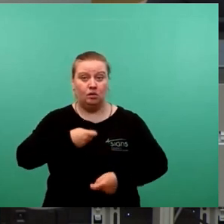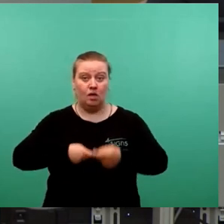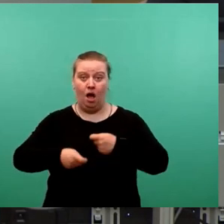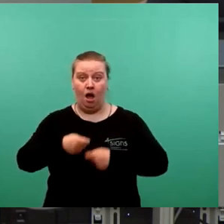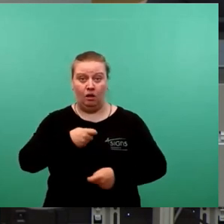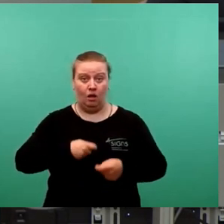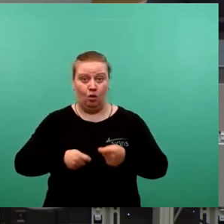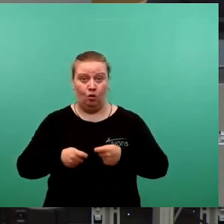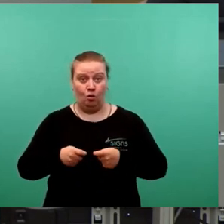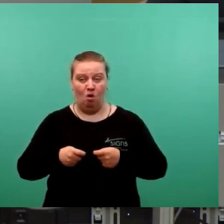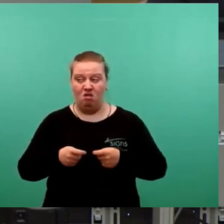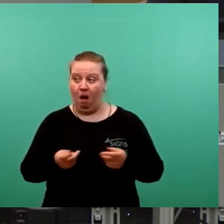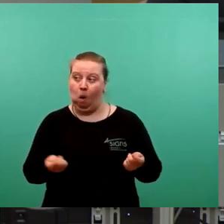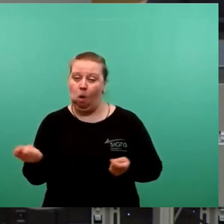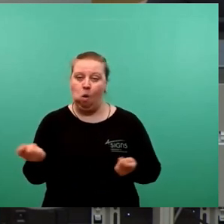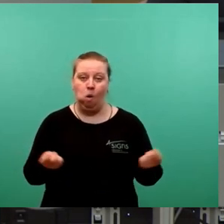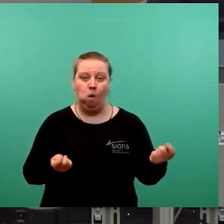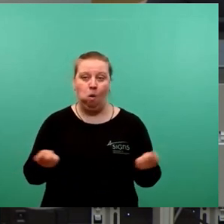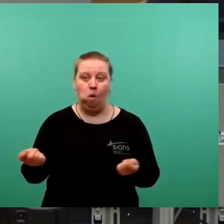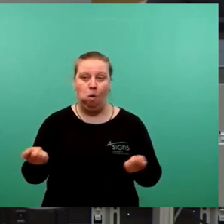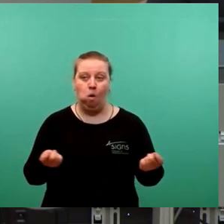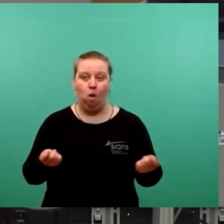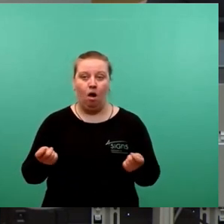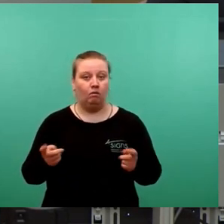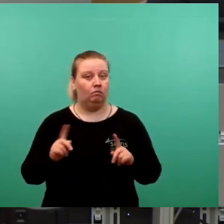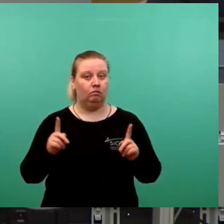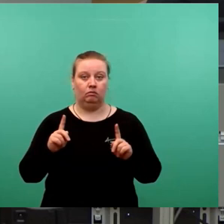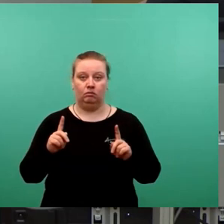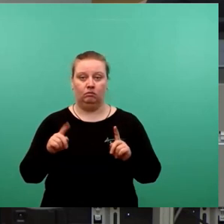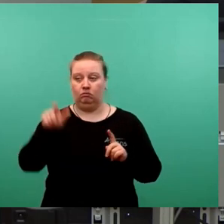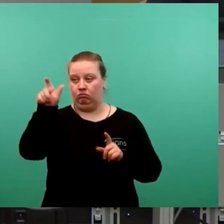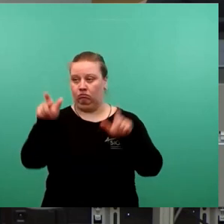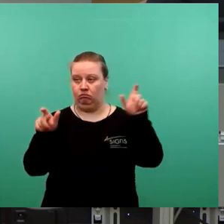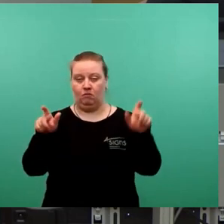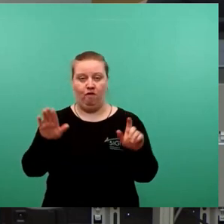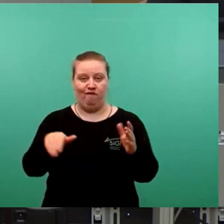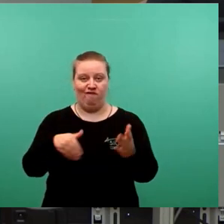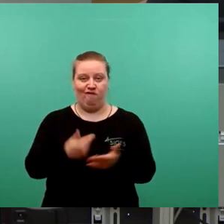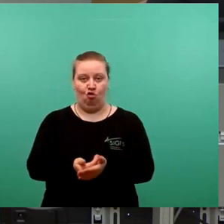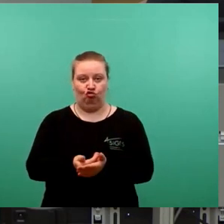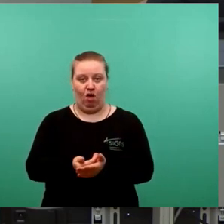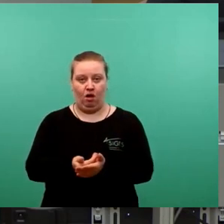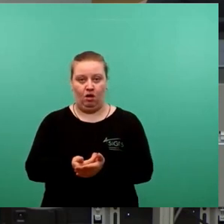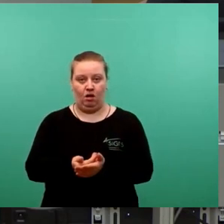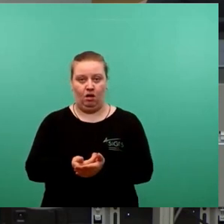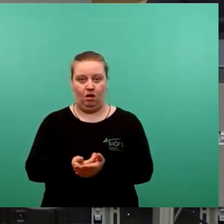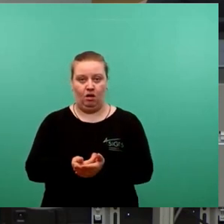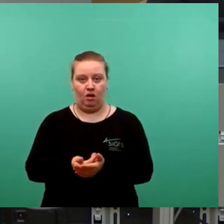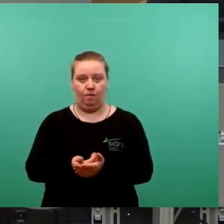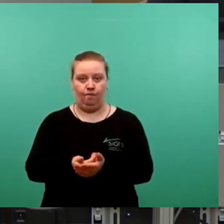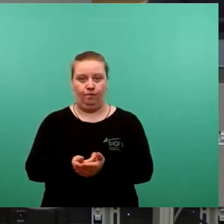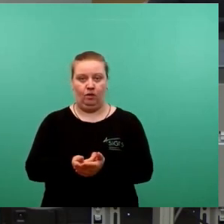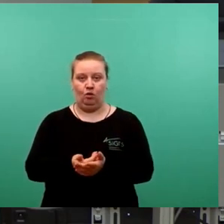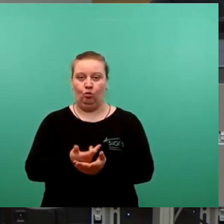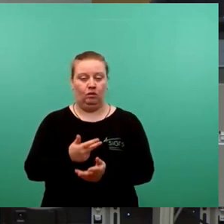Geschacher. Sondern es wurde ein Vorschlag unterbreitet. Und diesen Vorschlag haben ganz unabhängig